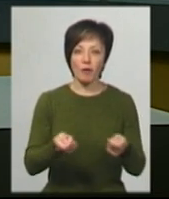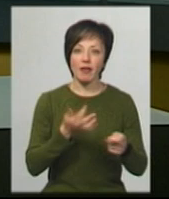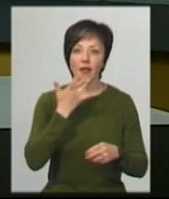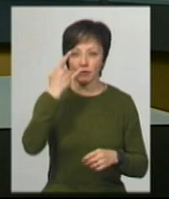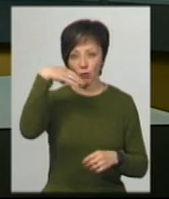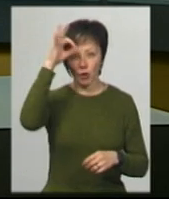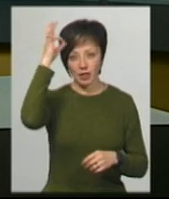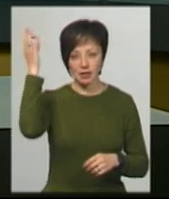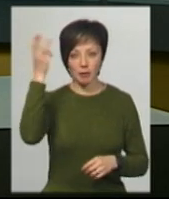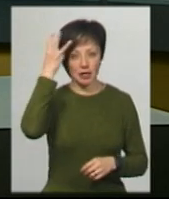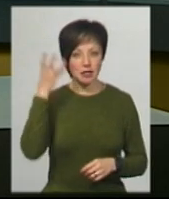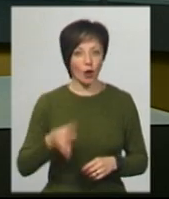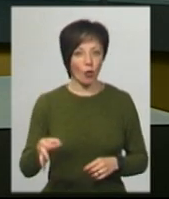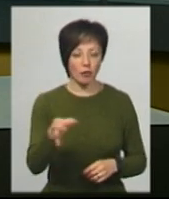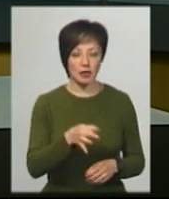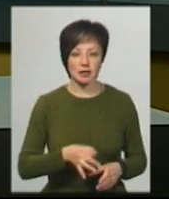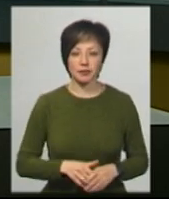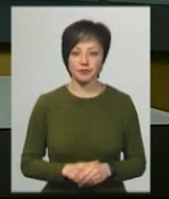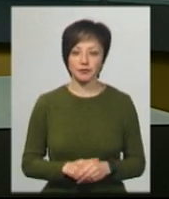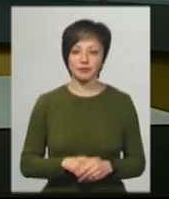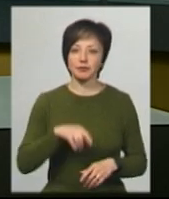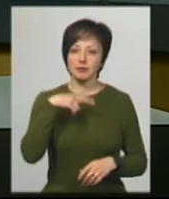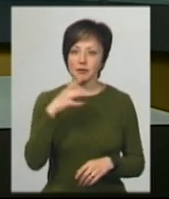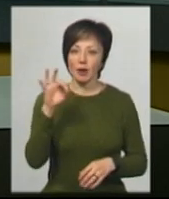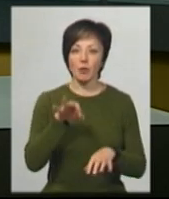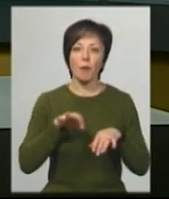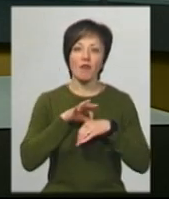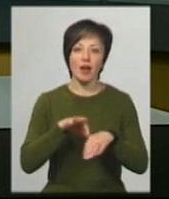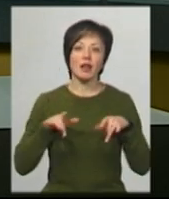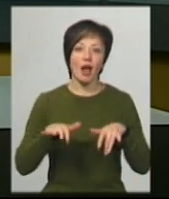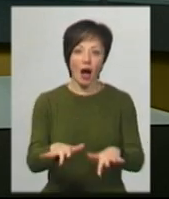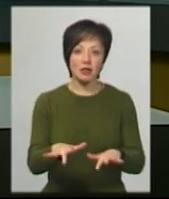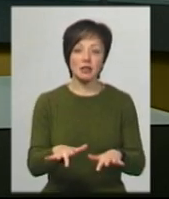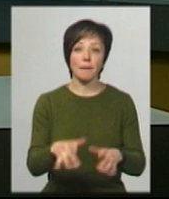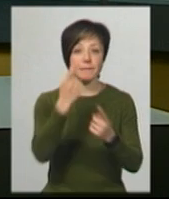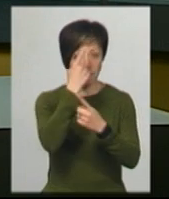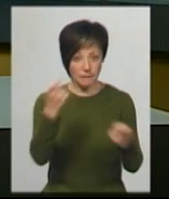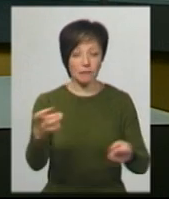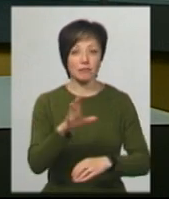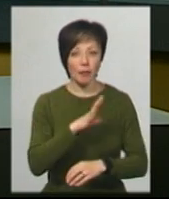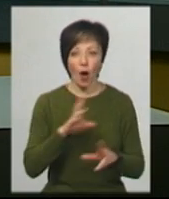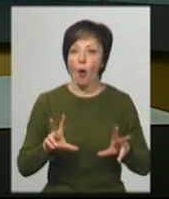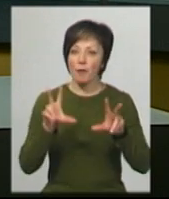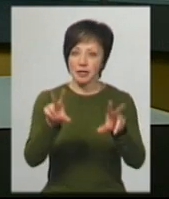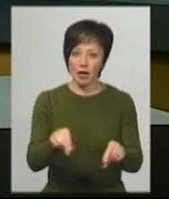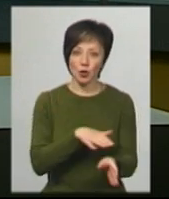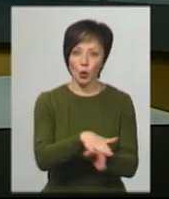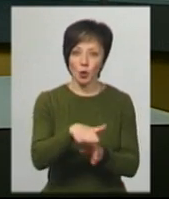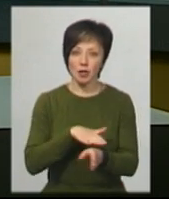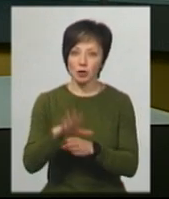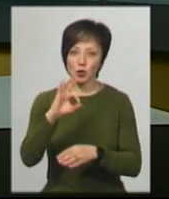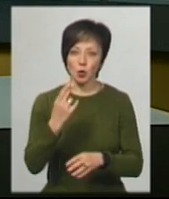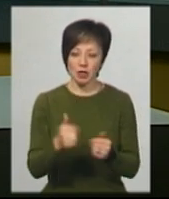Нацполіції в області Денис Гаєвський. Каже, про проведення акції організатори попереджали та обіцяли дотримуватися